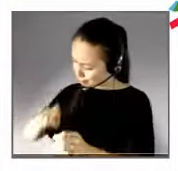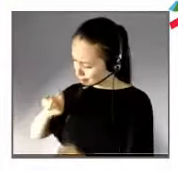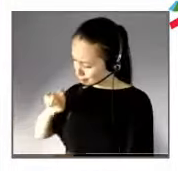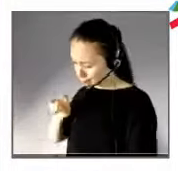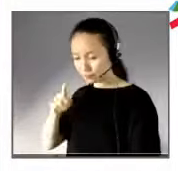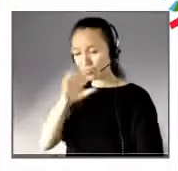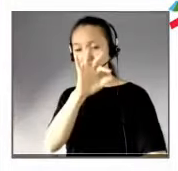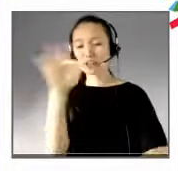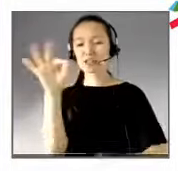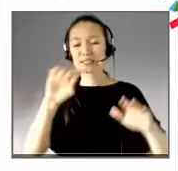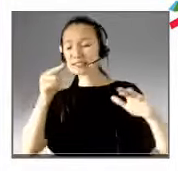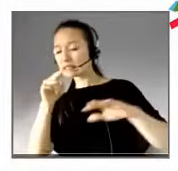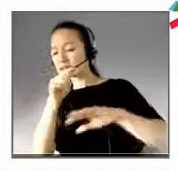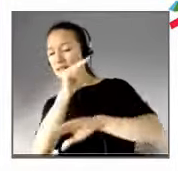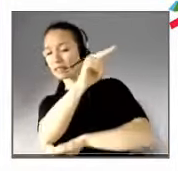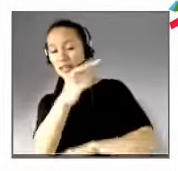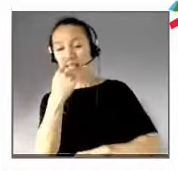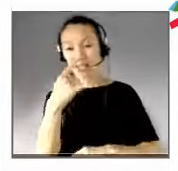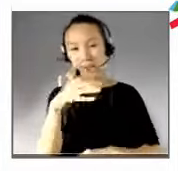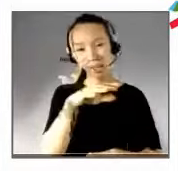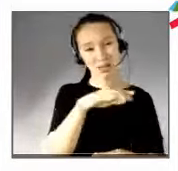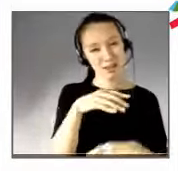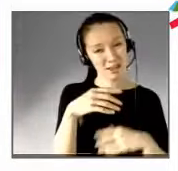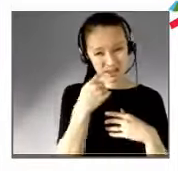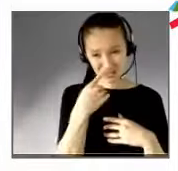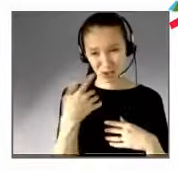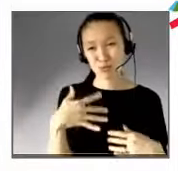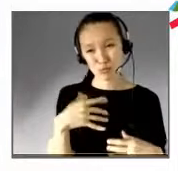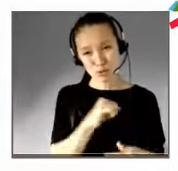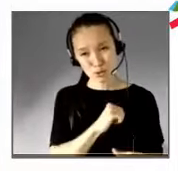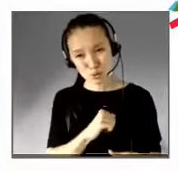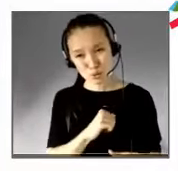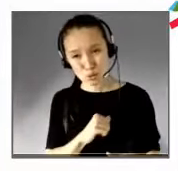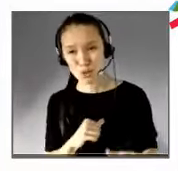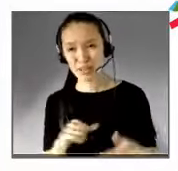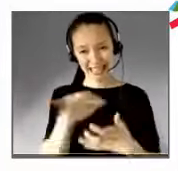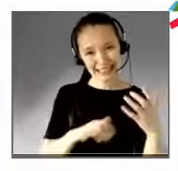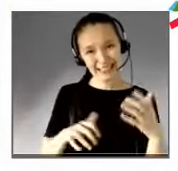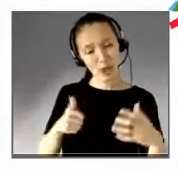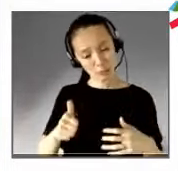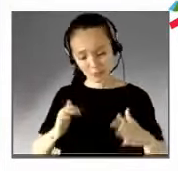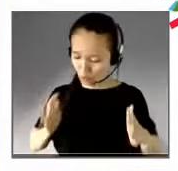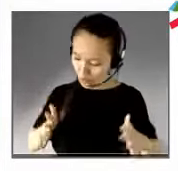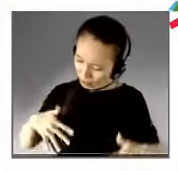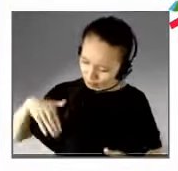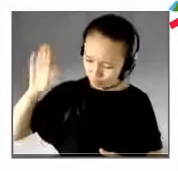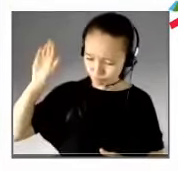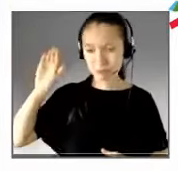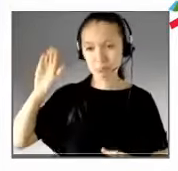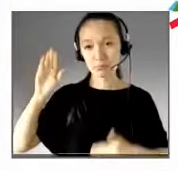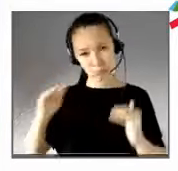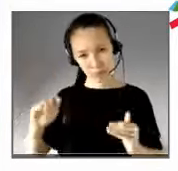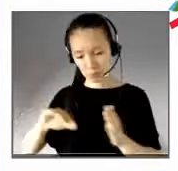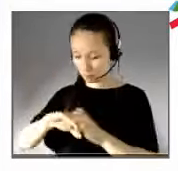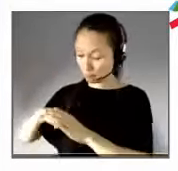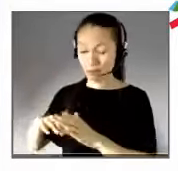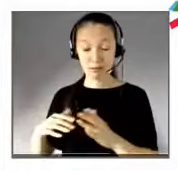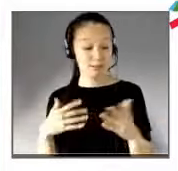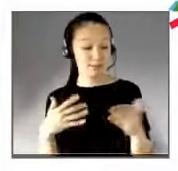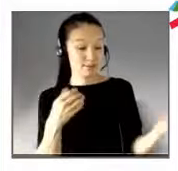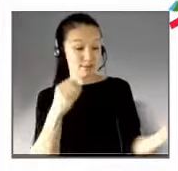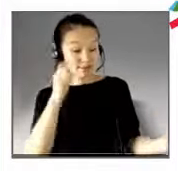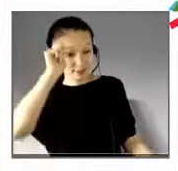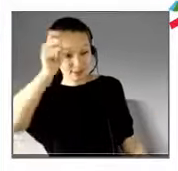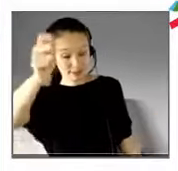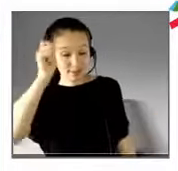des régions plus touchées en termes de crise au volontariat. C'est magnifique. C'est juste…